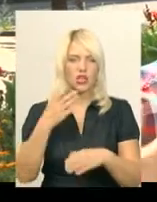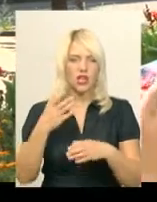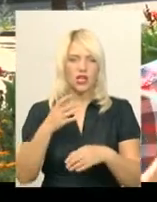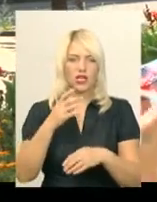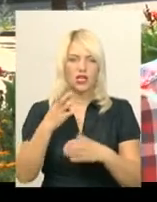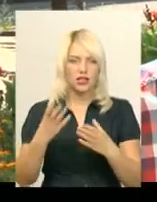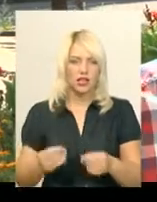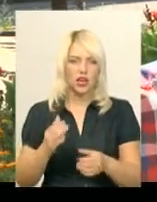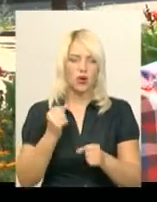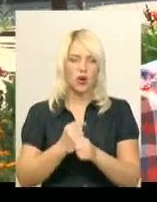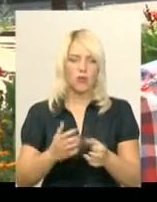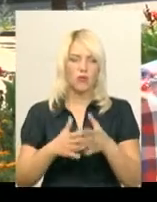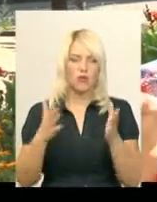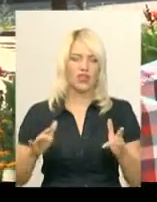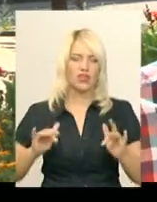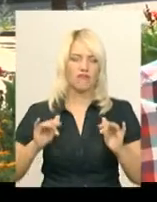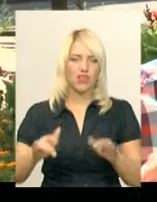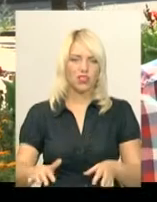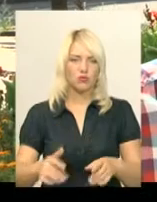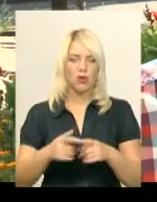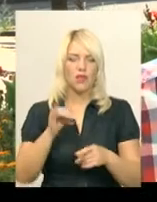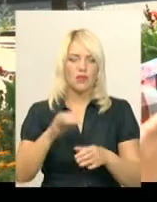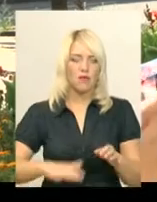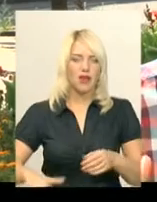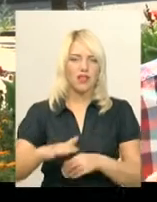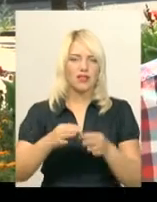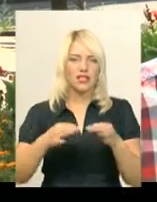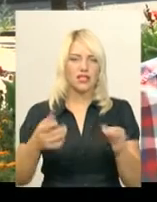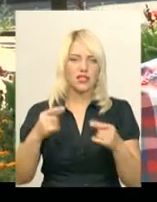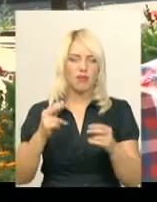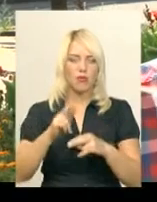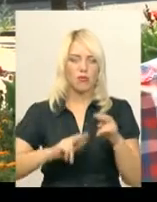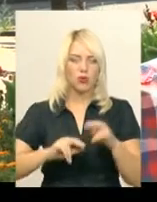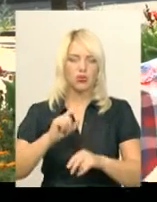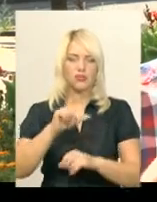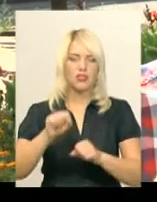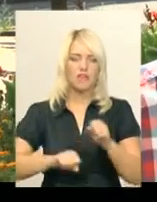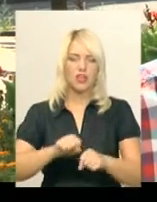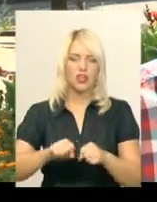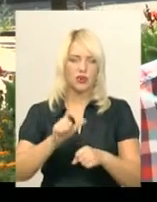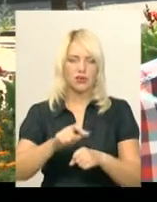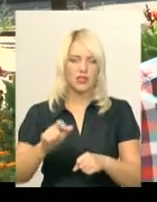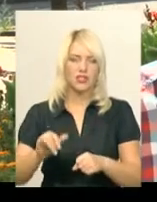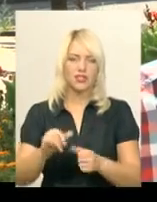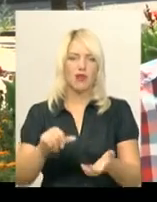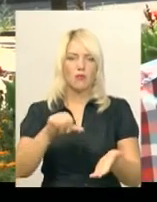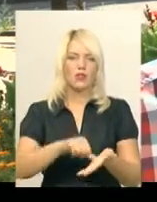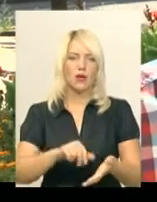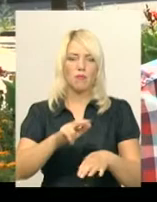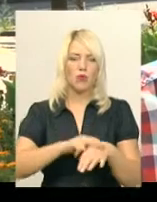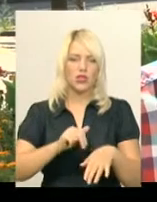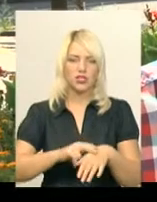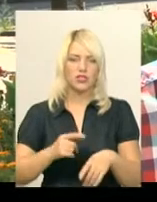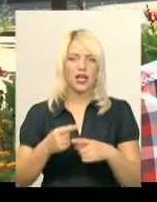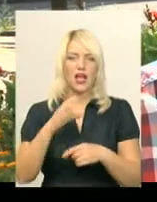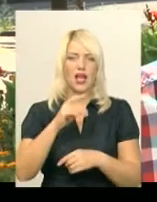робимо великий флешмоб на Майдані Незалежності, де ми побудуємо з велосипедистів, з представників патрульної поліції, тому що в них